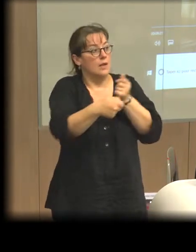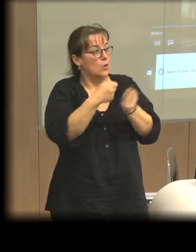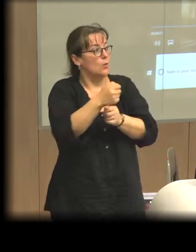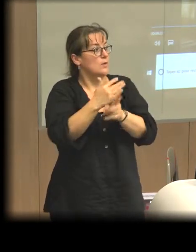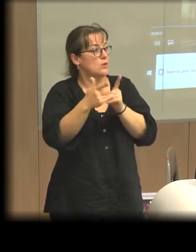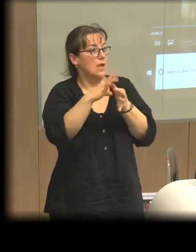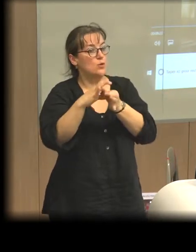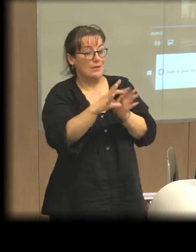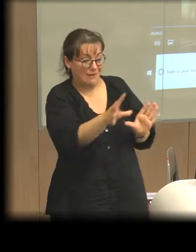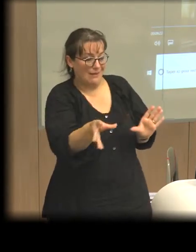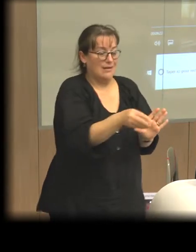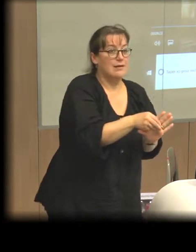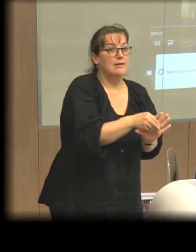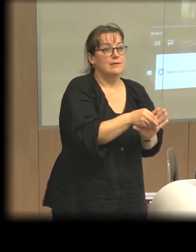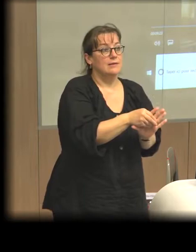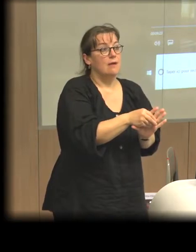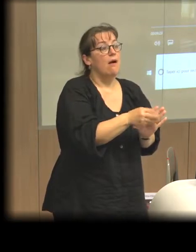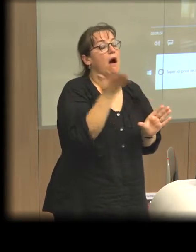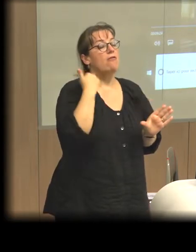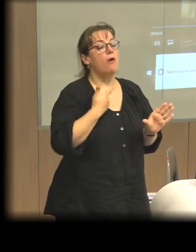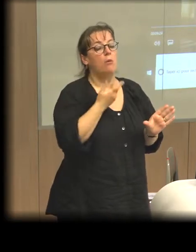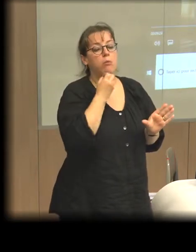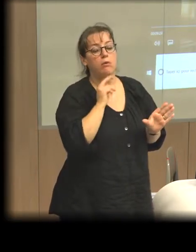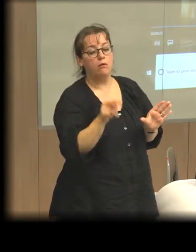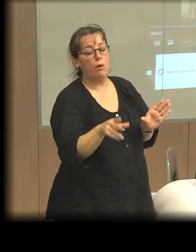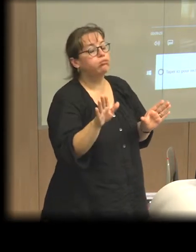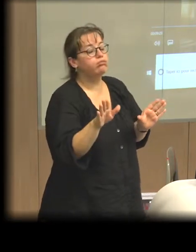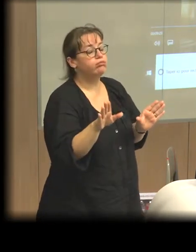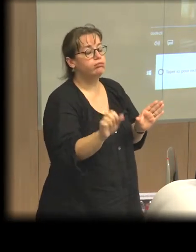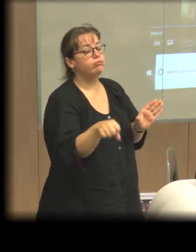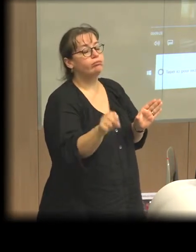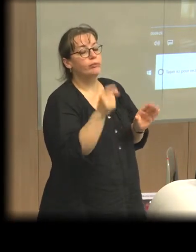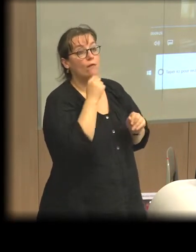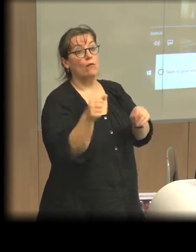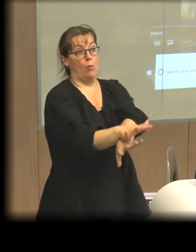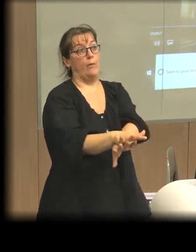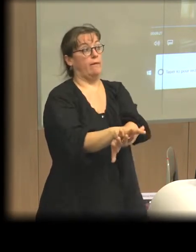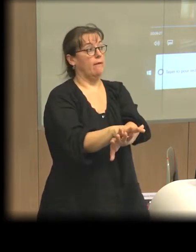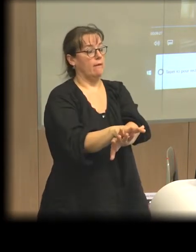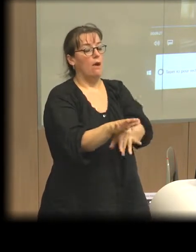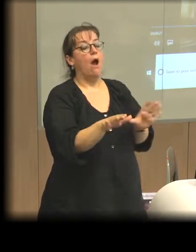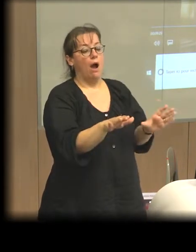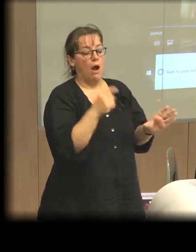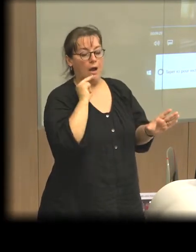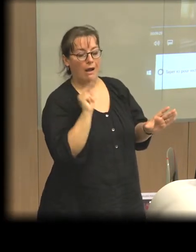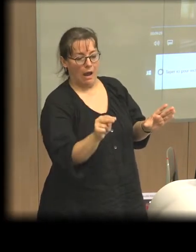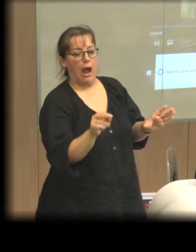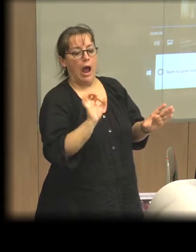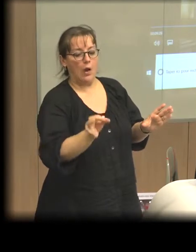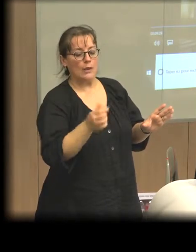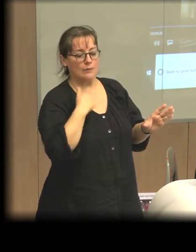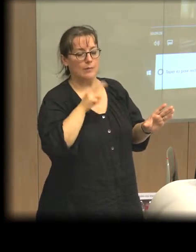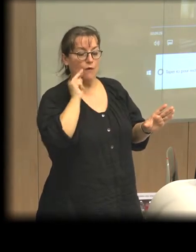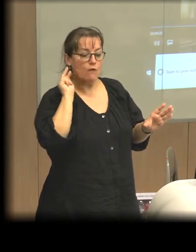'économie, à reconnaître des formes d'économie qui étaient jusqu'alors non prises en compte, invisibles, pour les intégrer dans des politiques